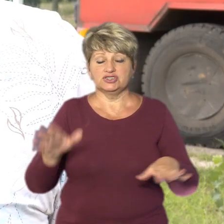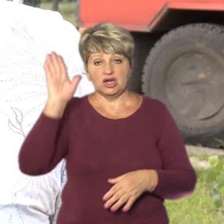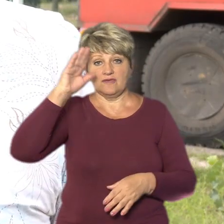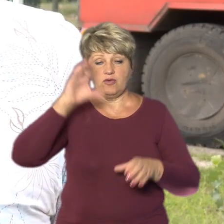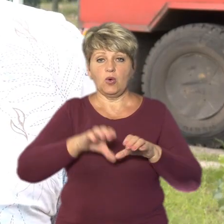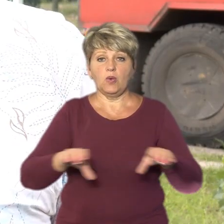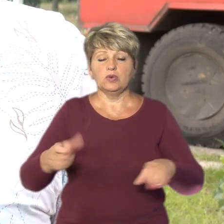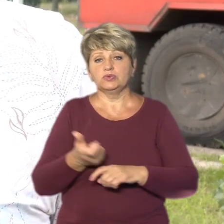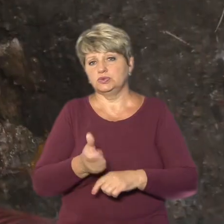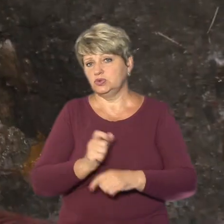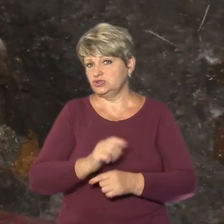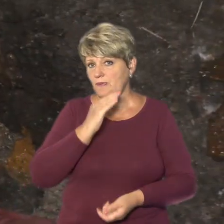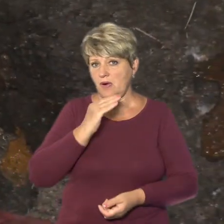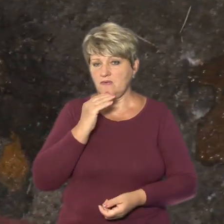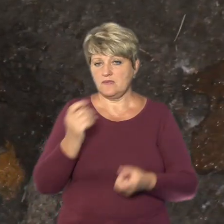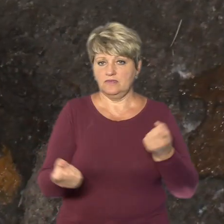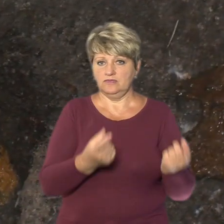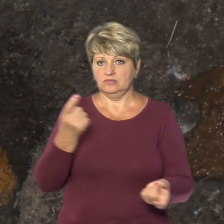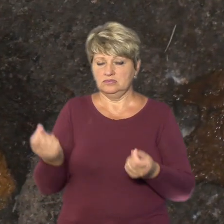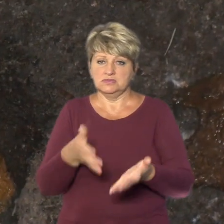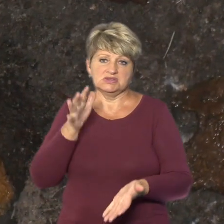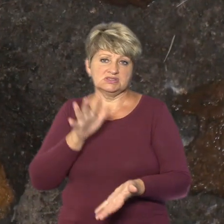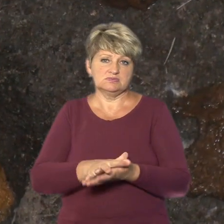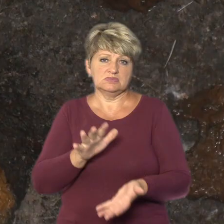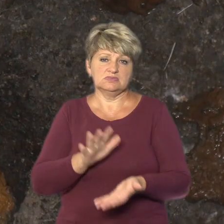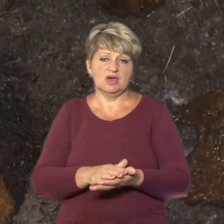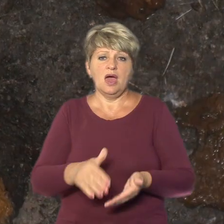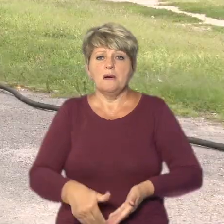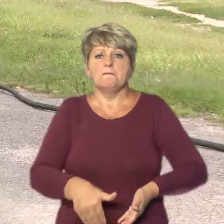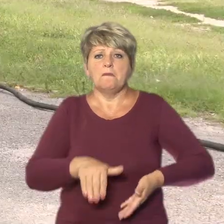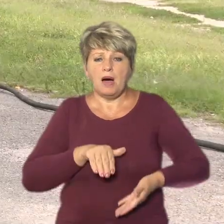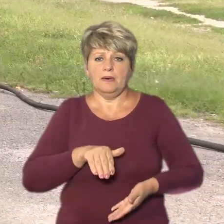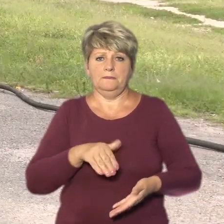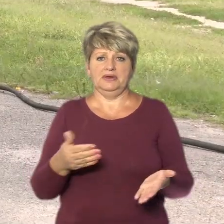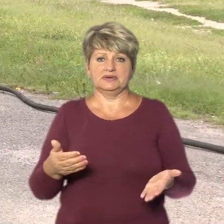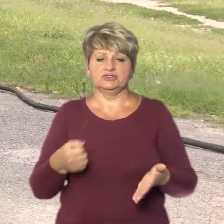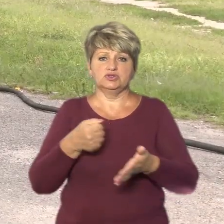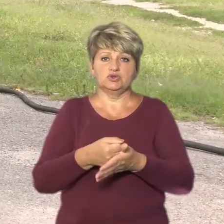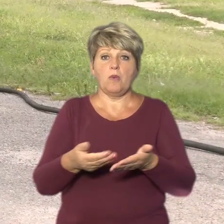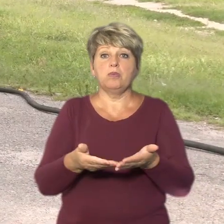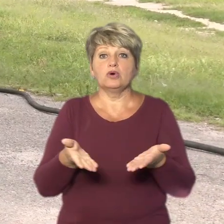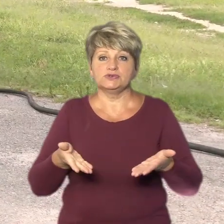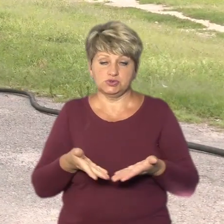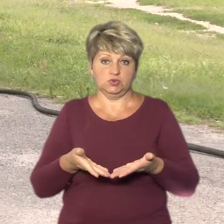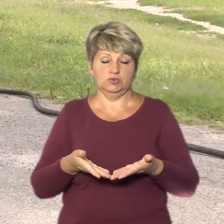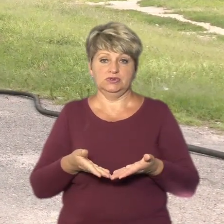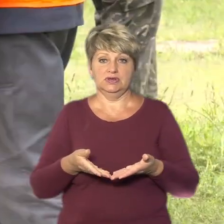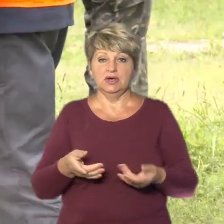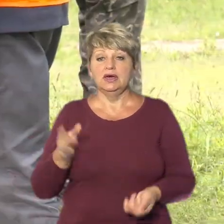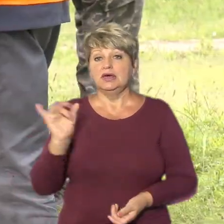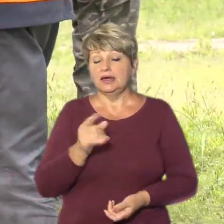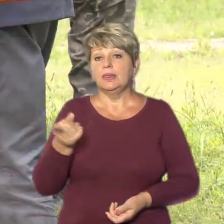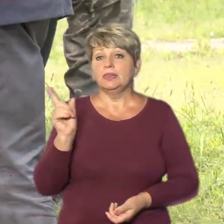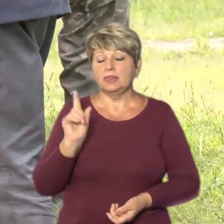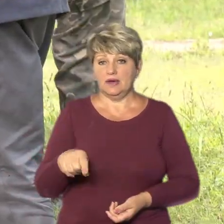багато з'являється сміття. В мережі з'являється все, від памперсів до посуди. І ми